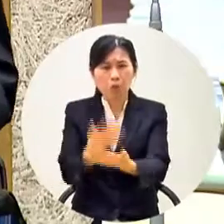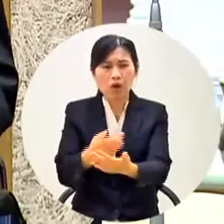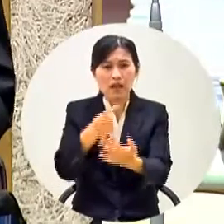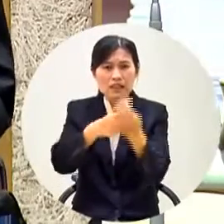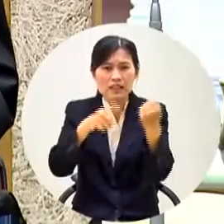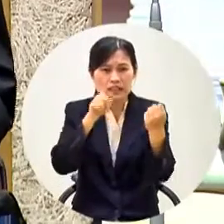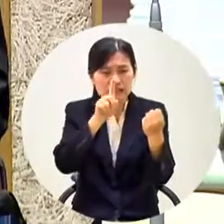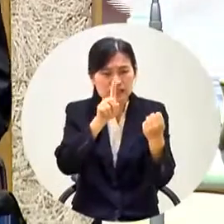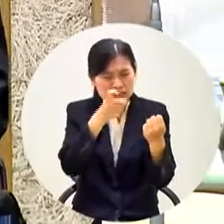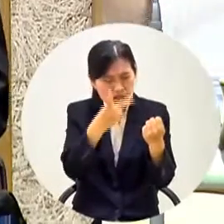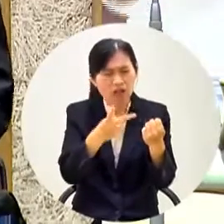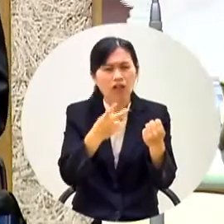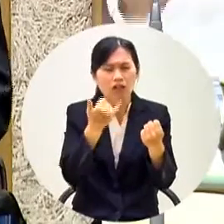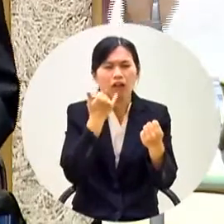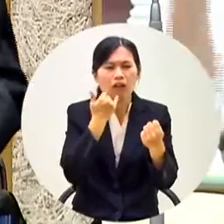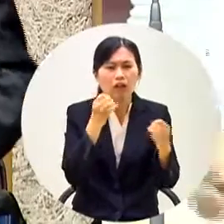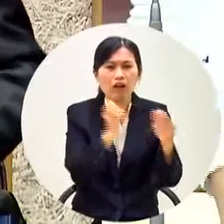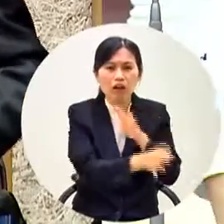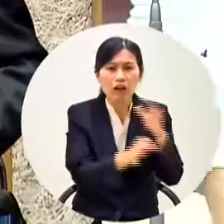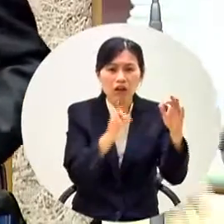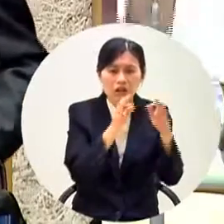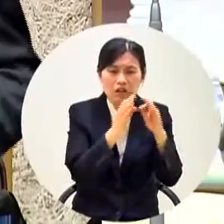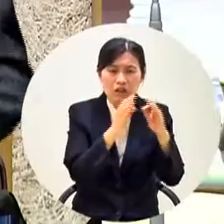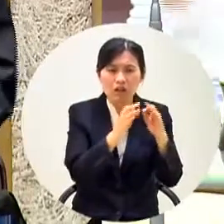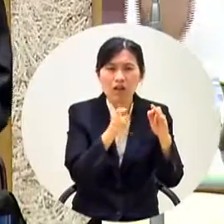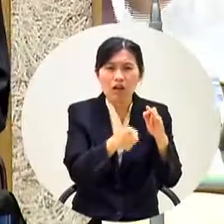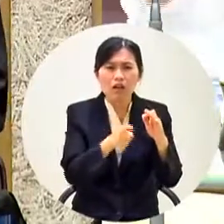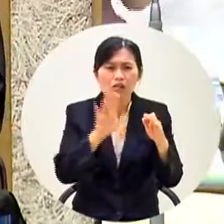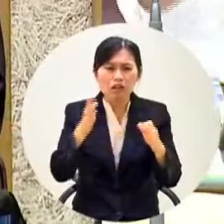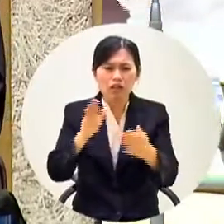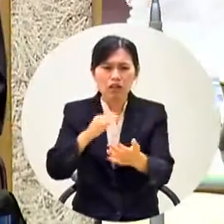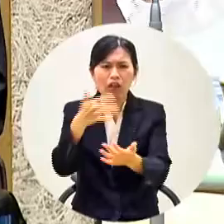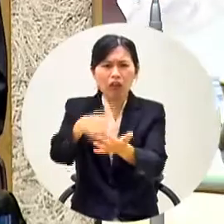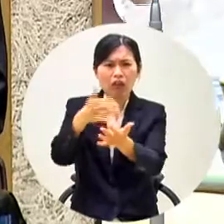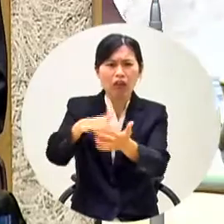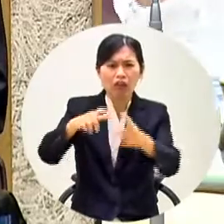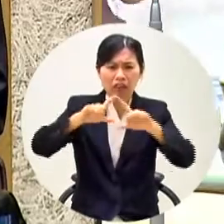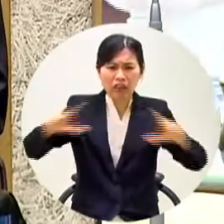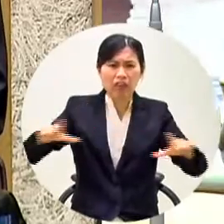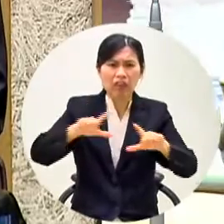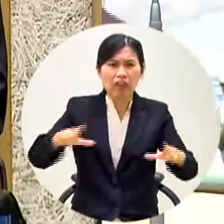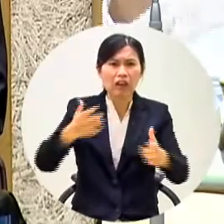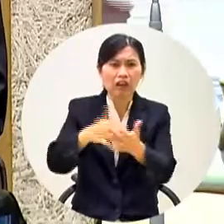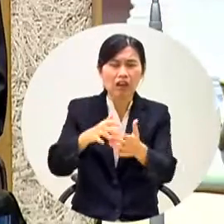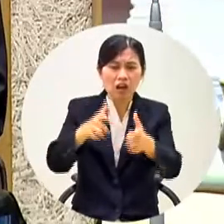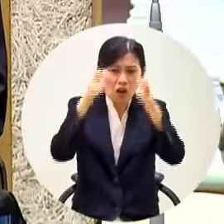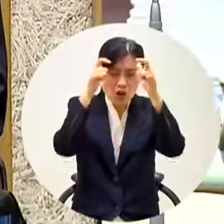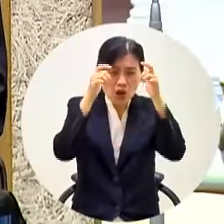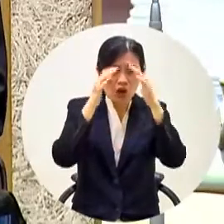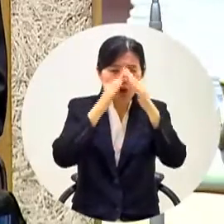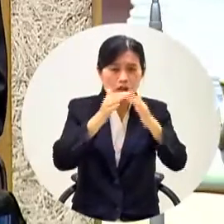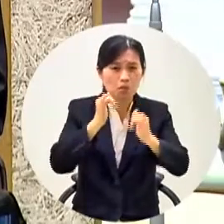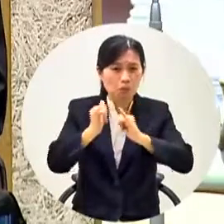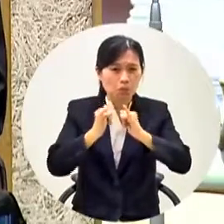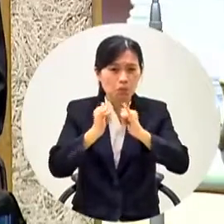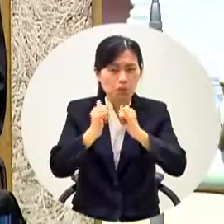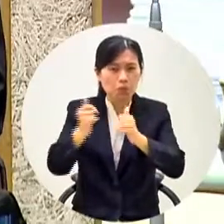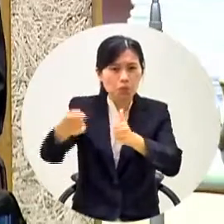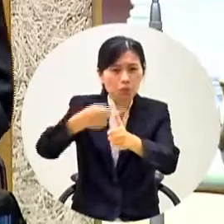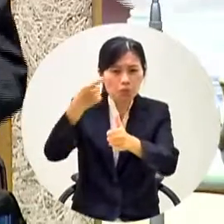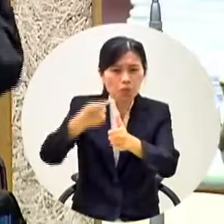二十台你是可以但是量大就要以高雄市民的利益為優先招標